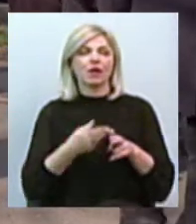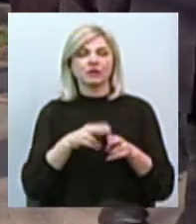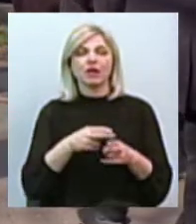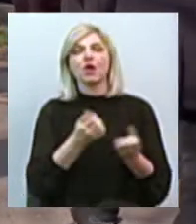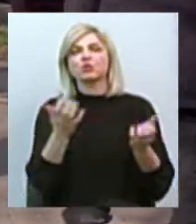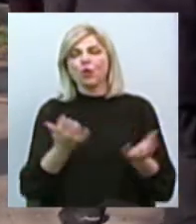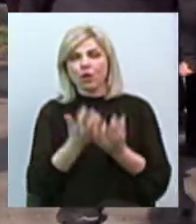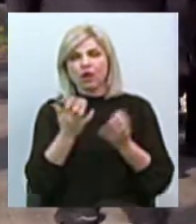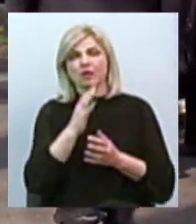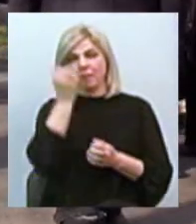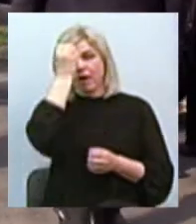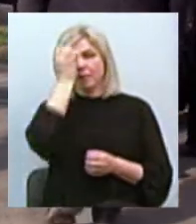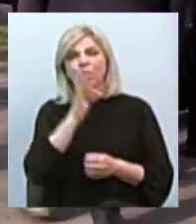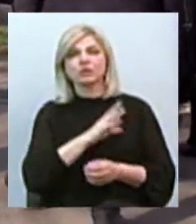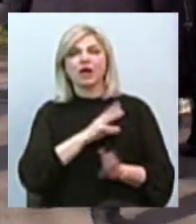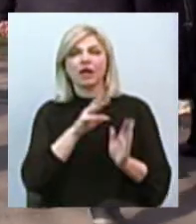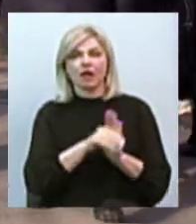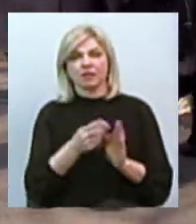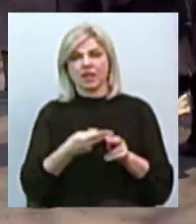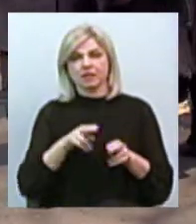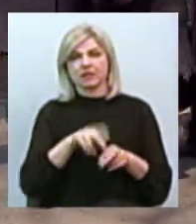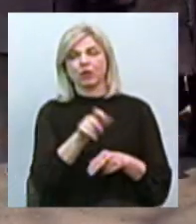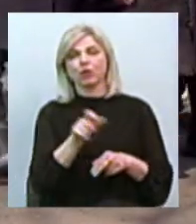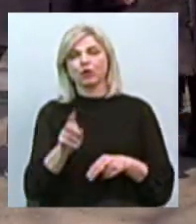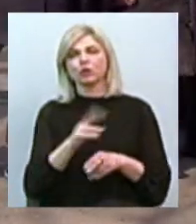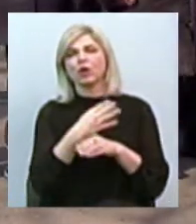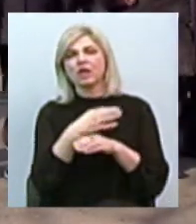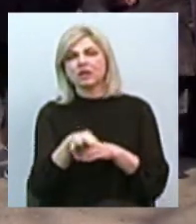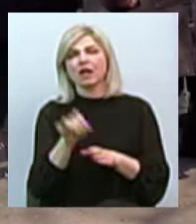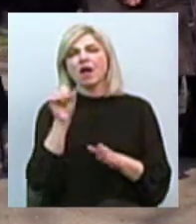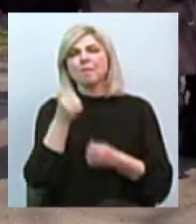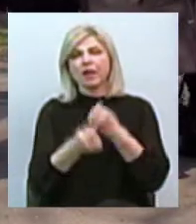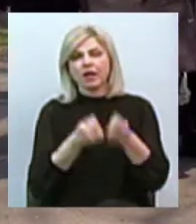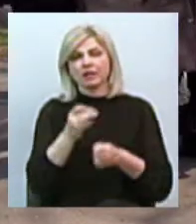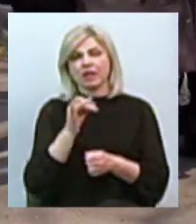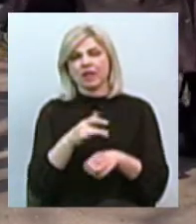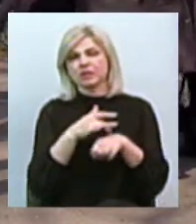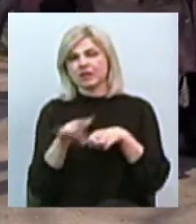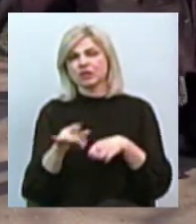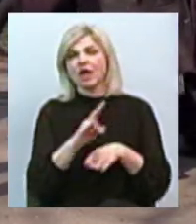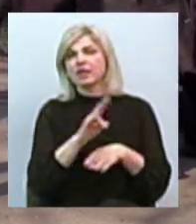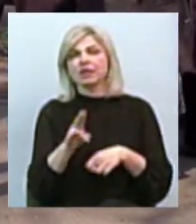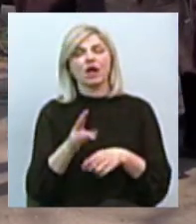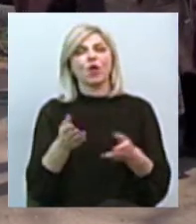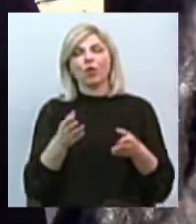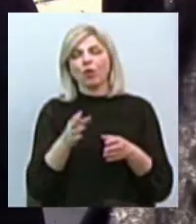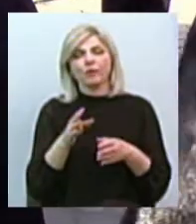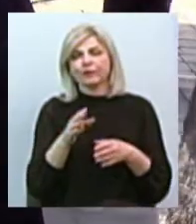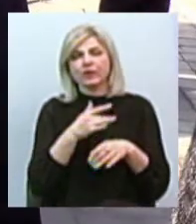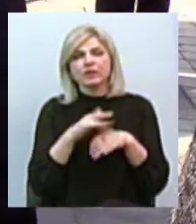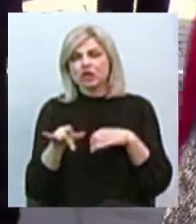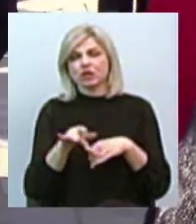день пам'ять про загиблих тих людей, яких розстріляли, вбили, знищили, але не зломили ні єврейський, ні ромський народи».